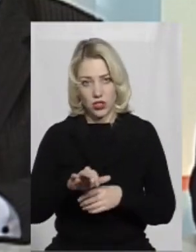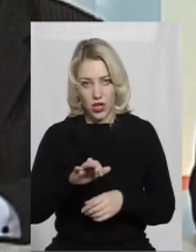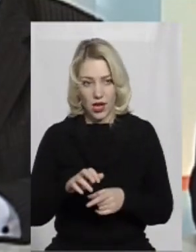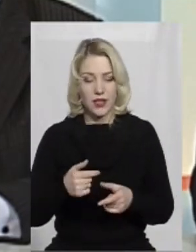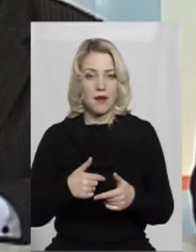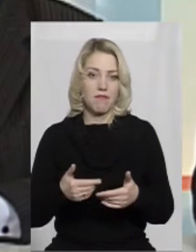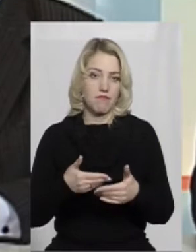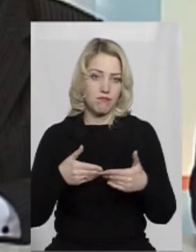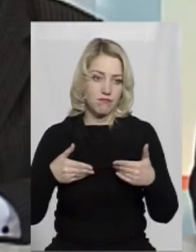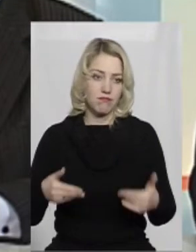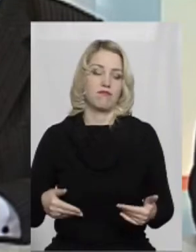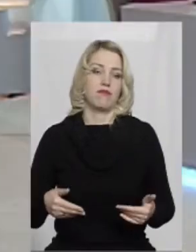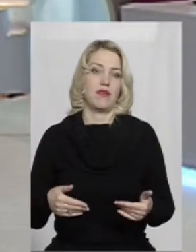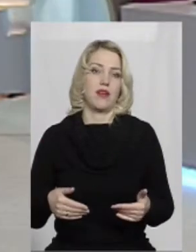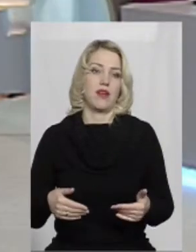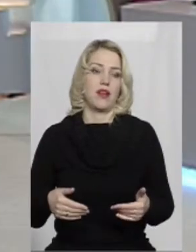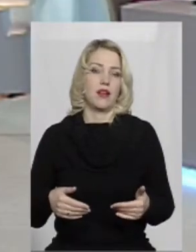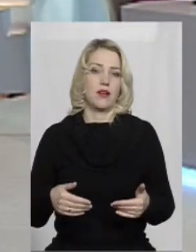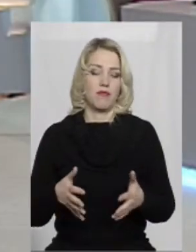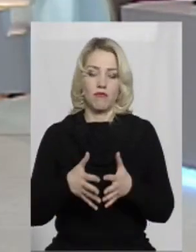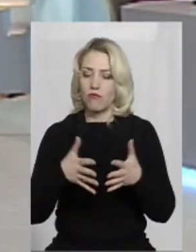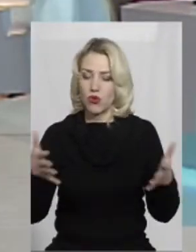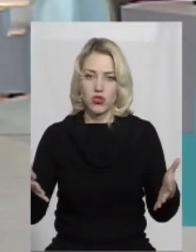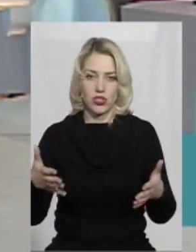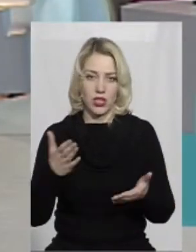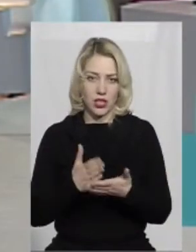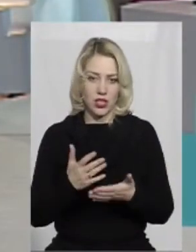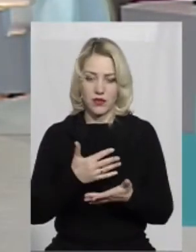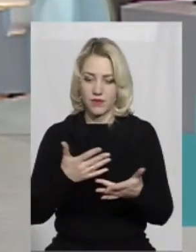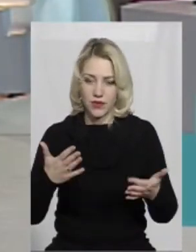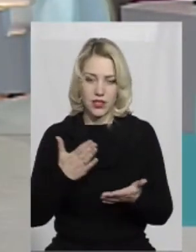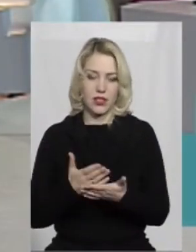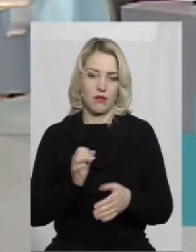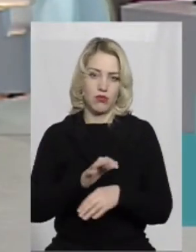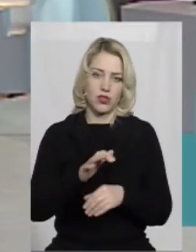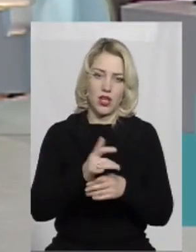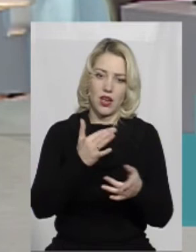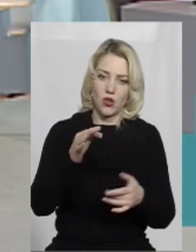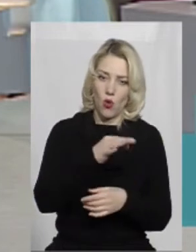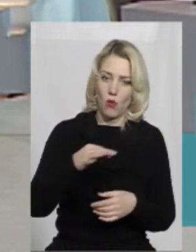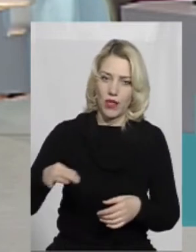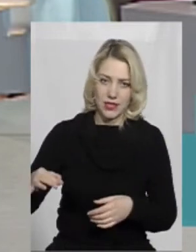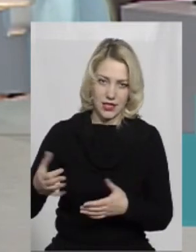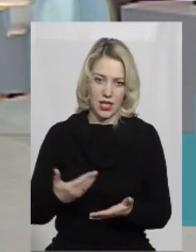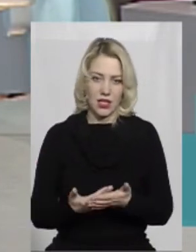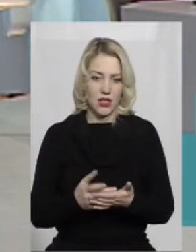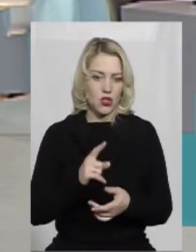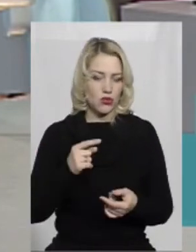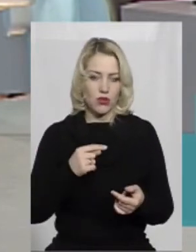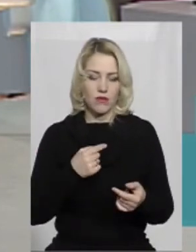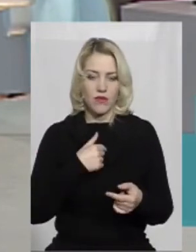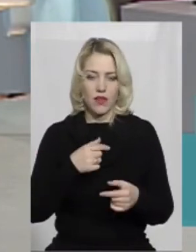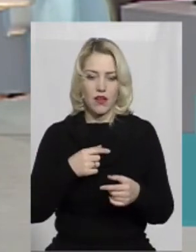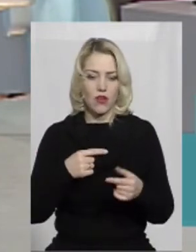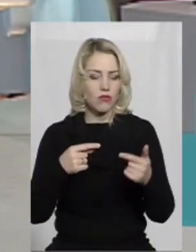ми все ж таки, теж в нас поширена гама, ми маємо постачальників з різних областей. Сказати, що конкретно даємо перевагу